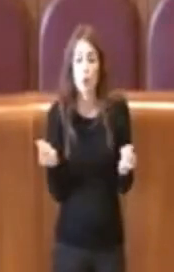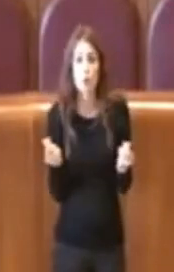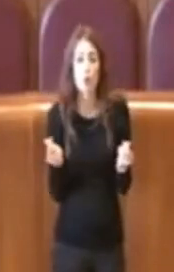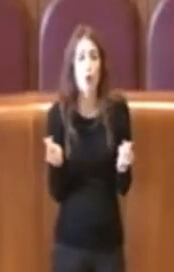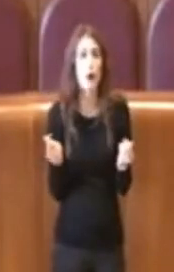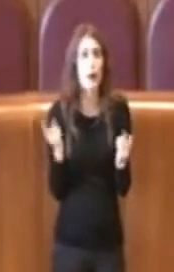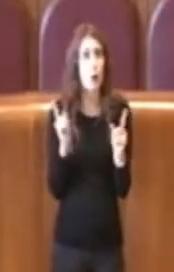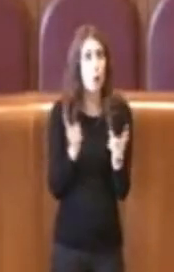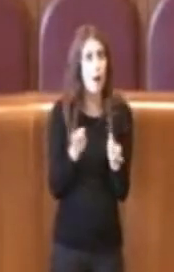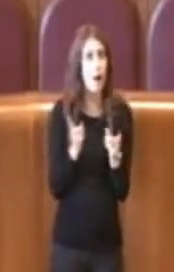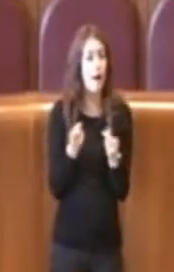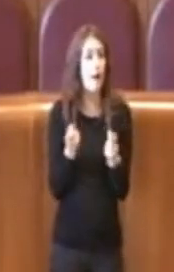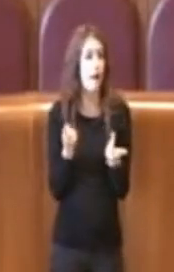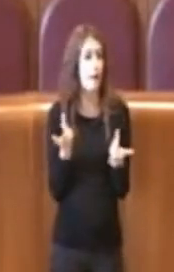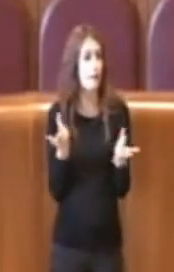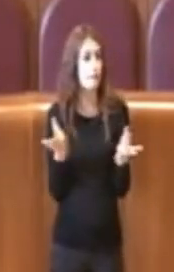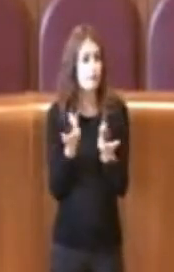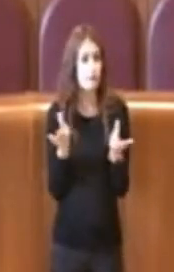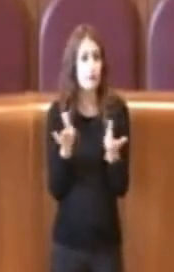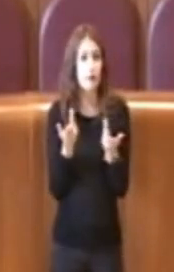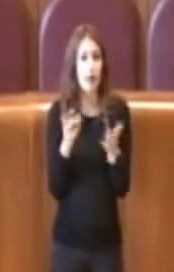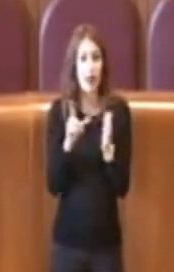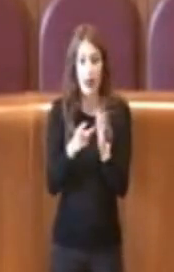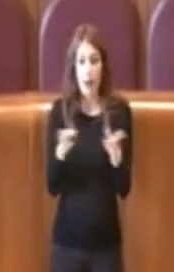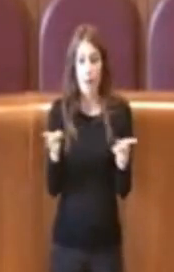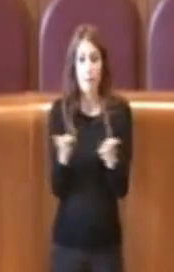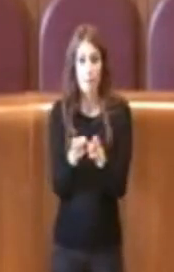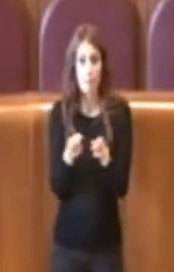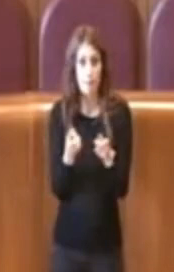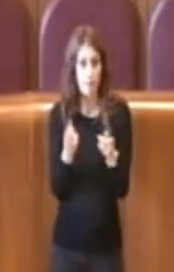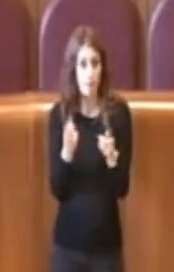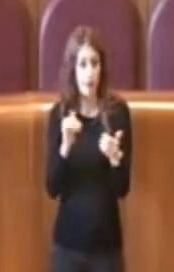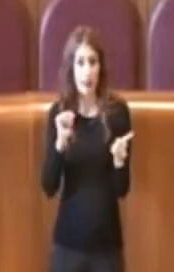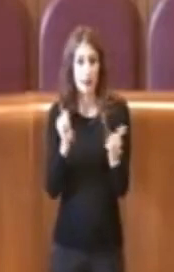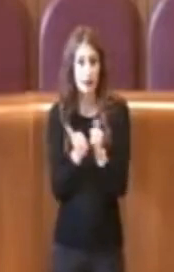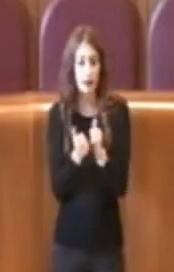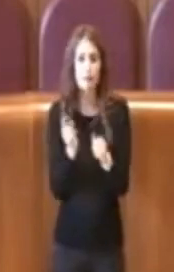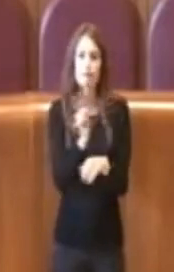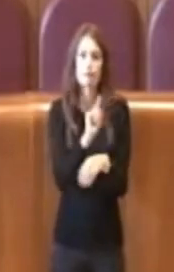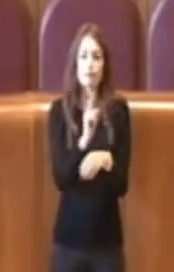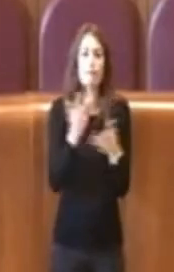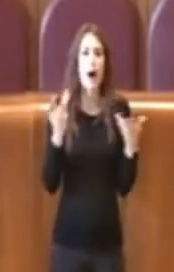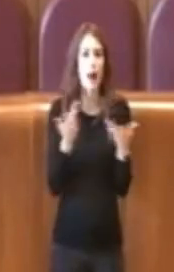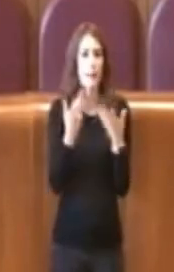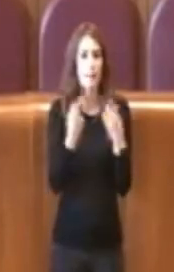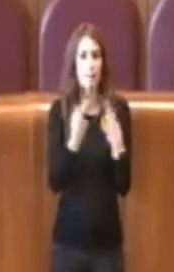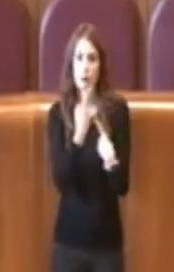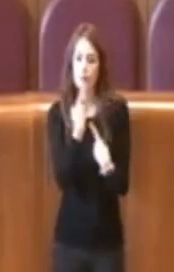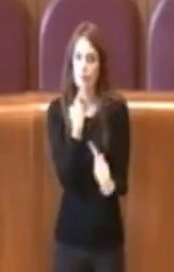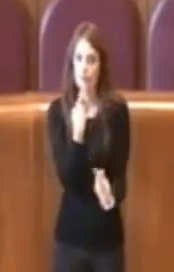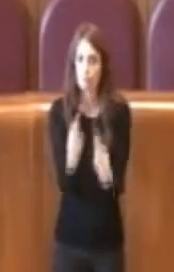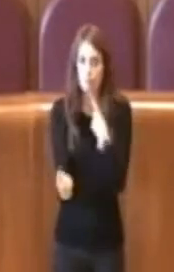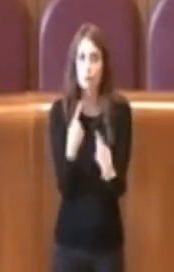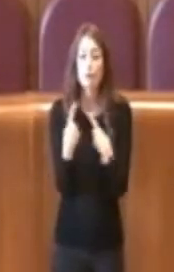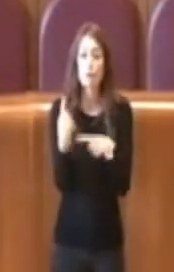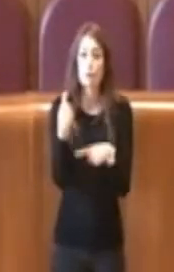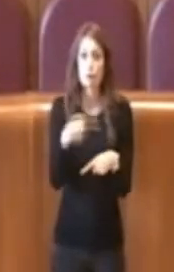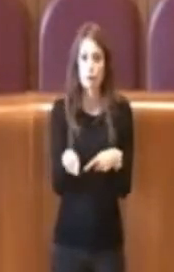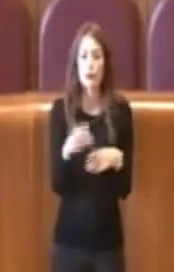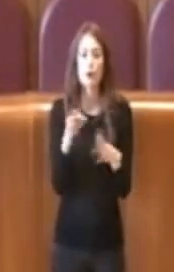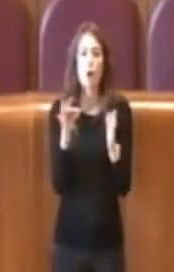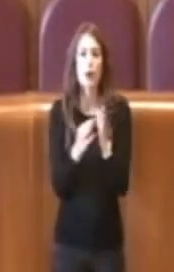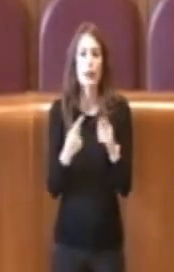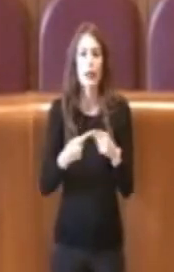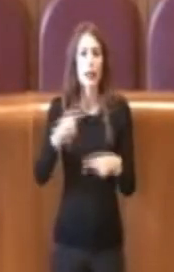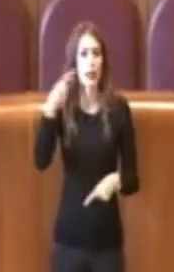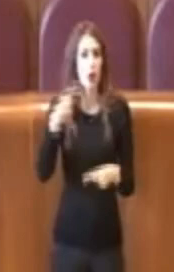fare in tempi brevi, ma bisogna però parlarne. Quindi io chiedo con questo ordine del giorno